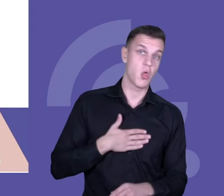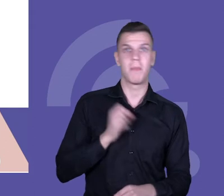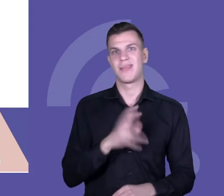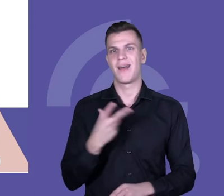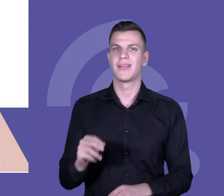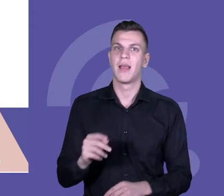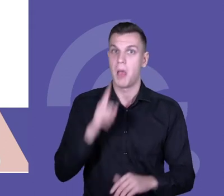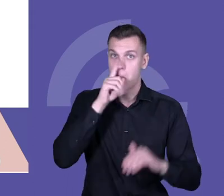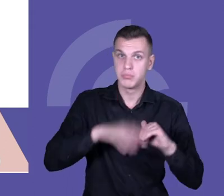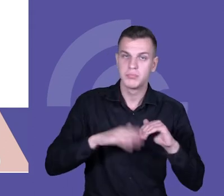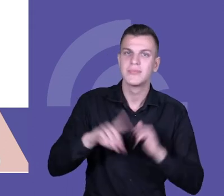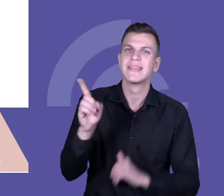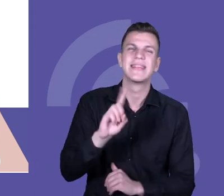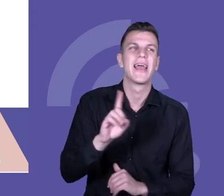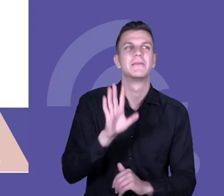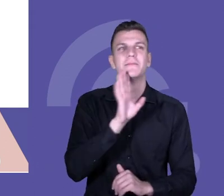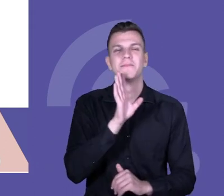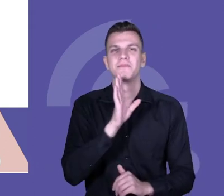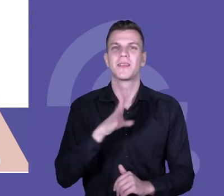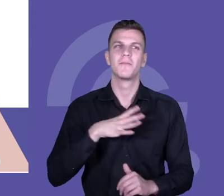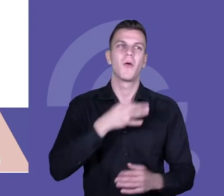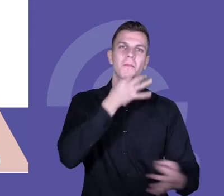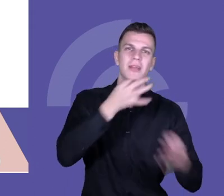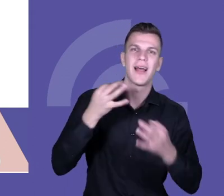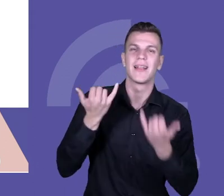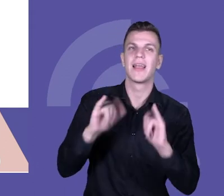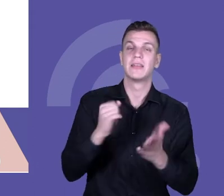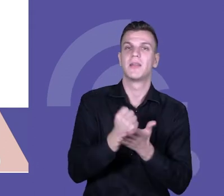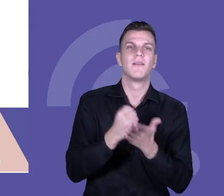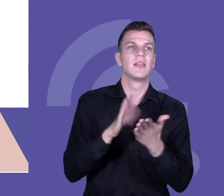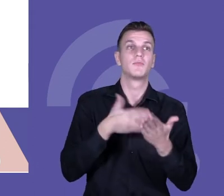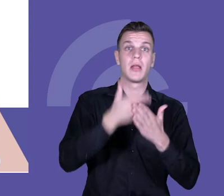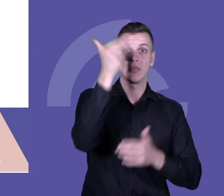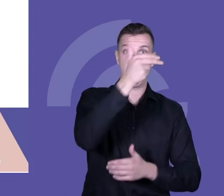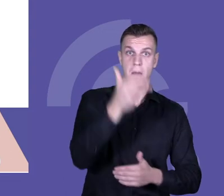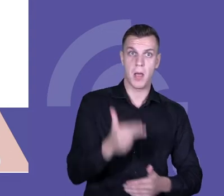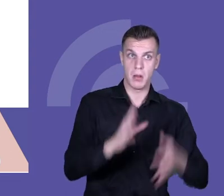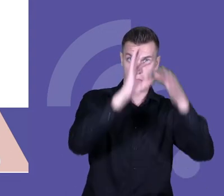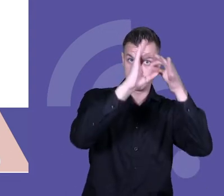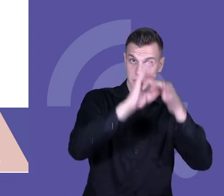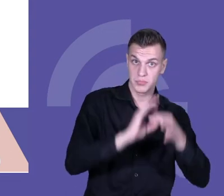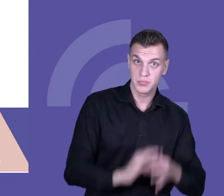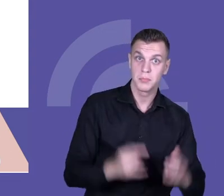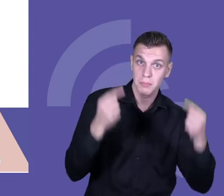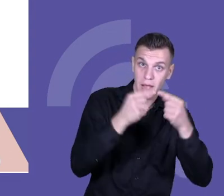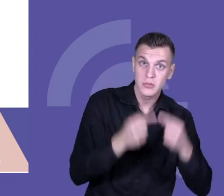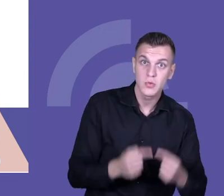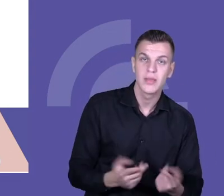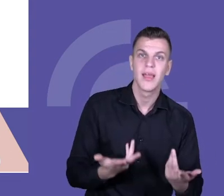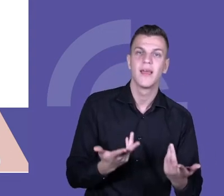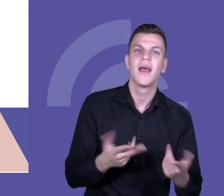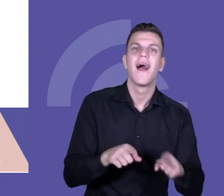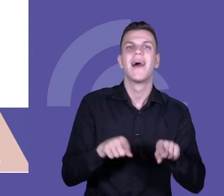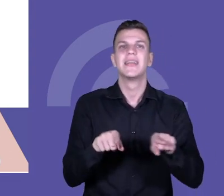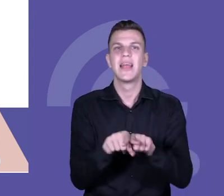odpowiedzi na pytania dotyczące spójności i to odnoszonej zarówno do samych składowych projektu, ale